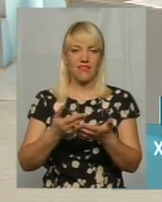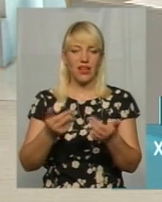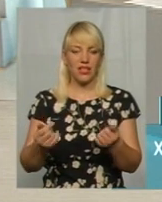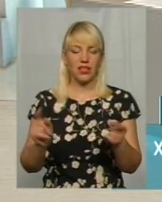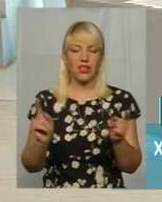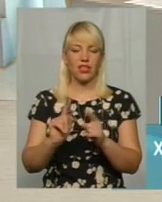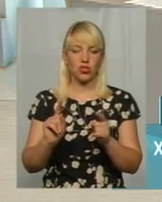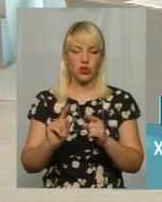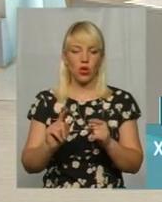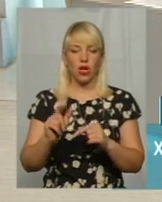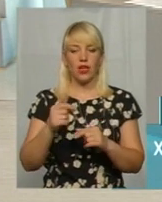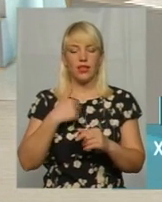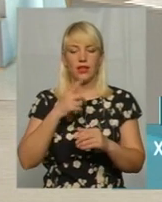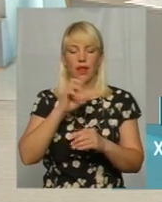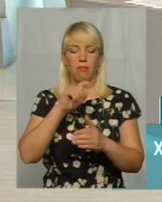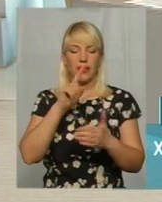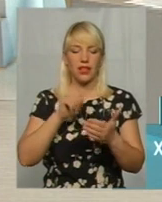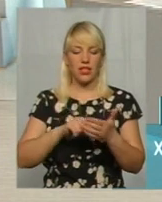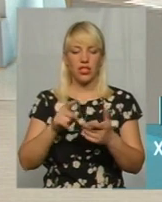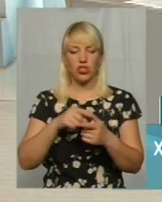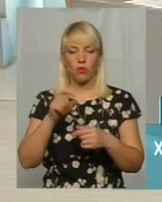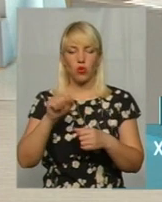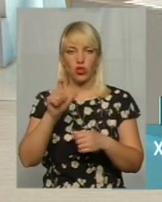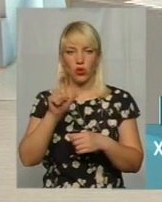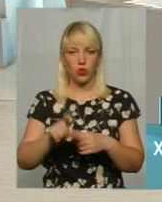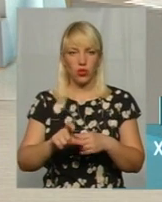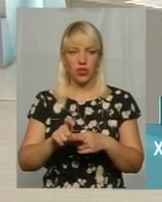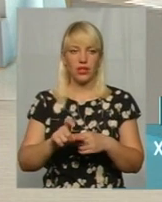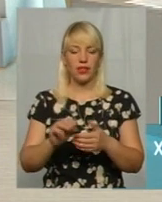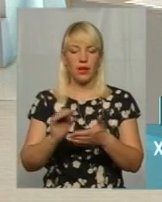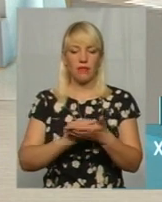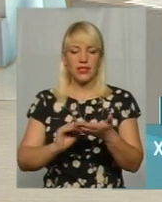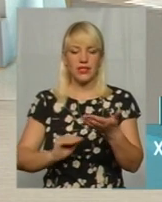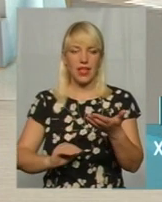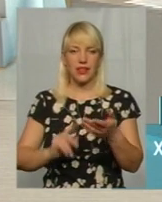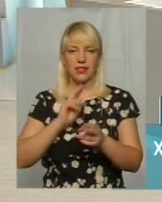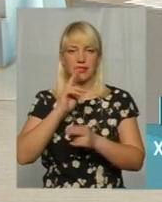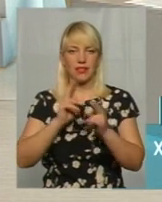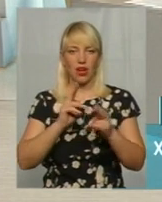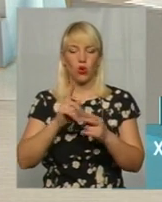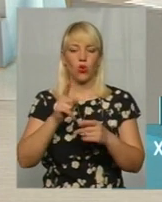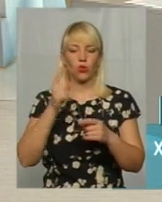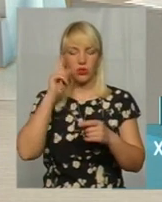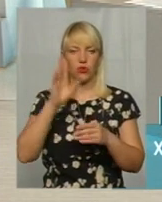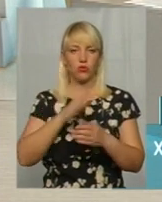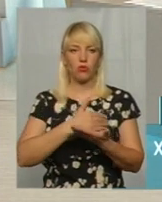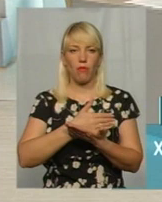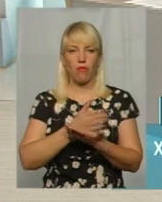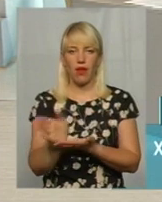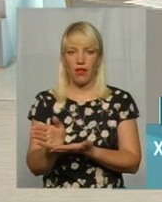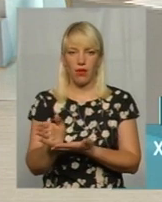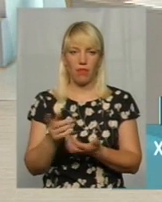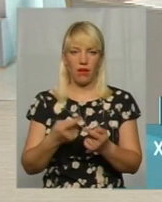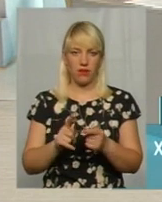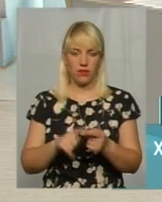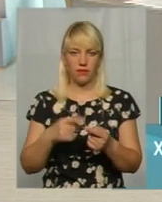написати скаргу, була відповідь, що вона буде перенаправлена. Оскільки ми знаємо, що розгляд скарг, в принципі, також